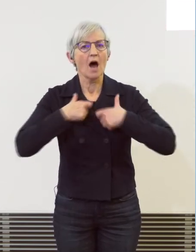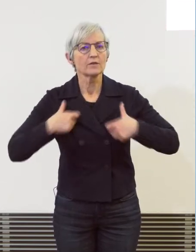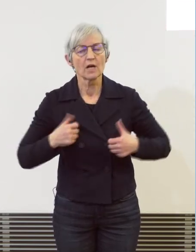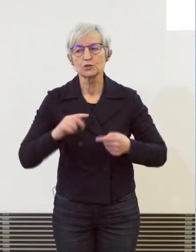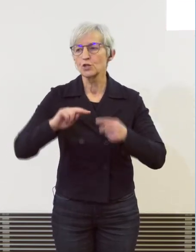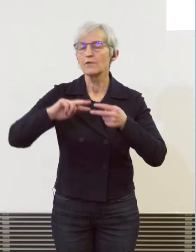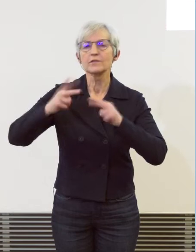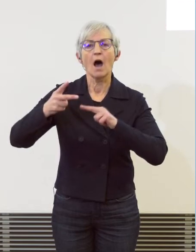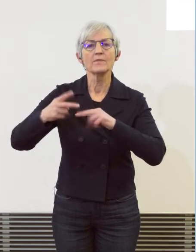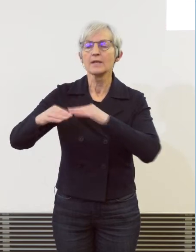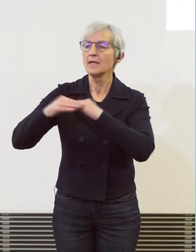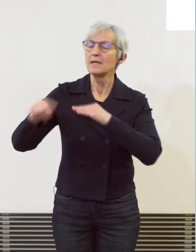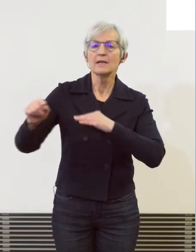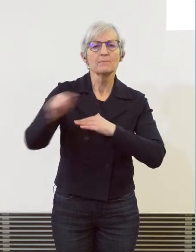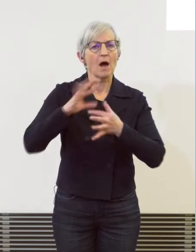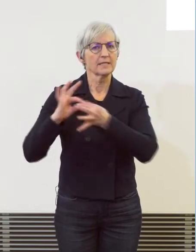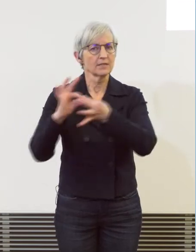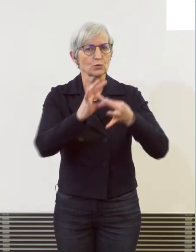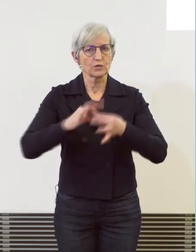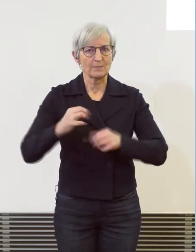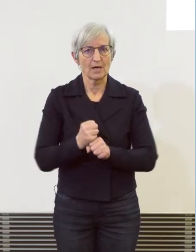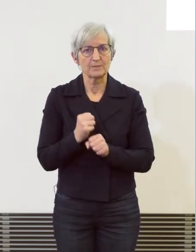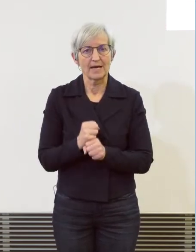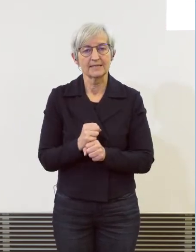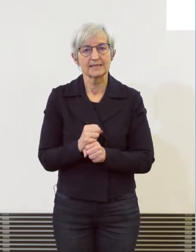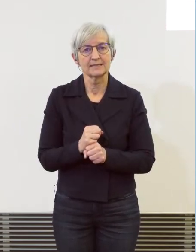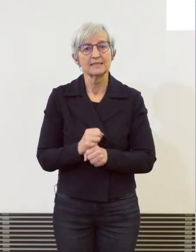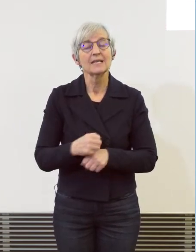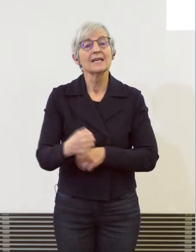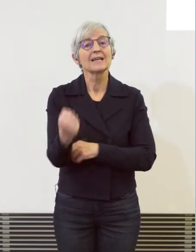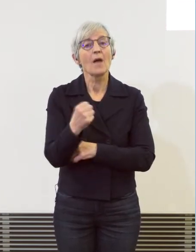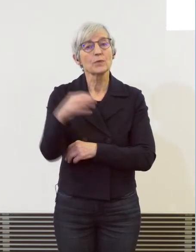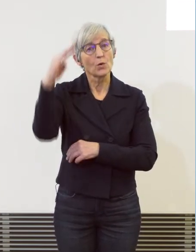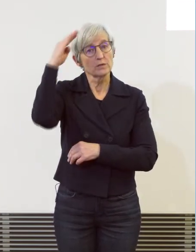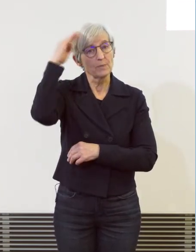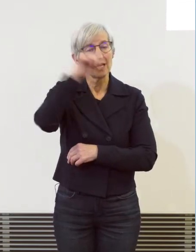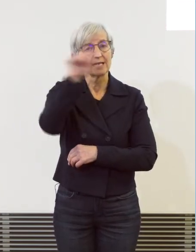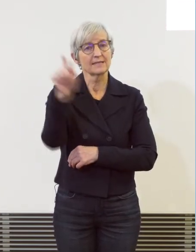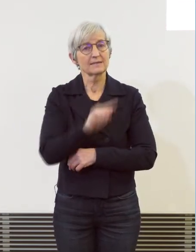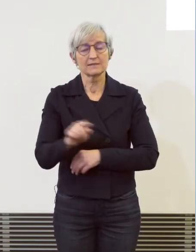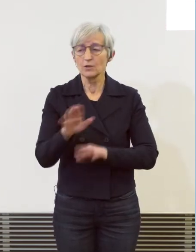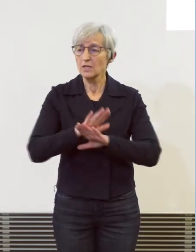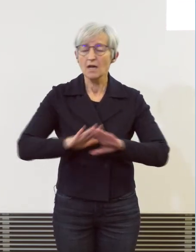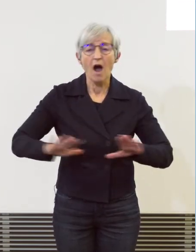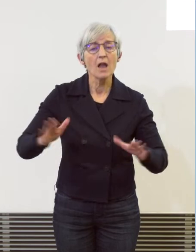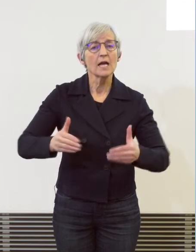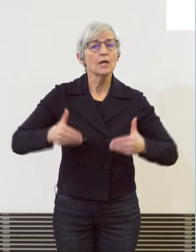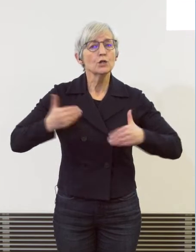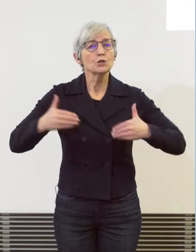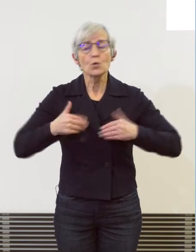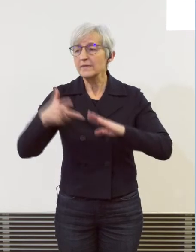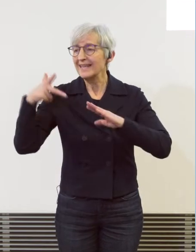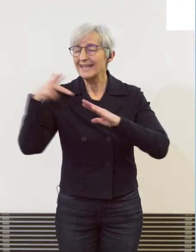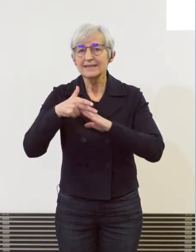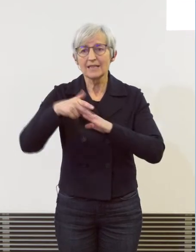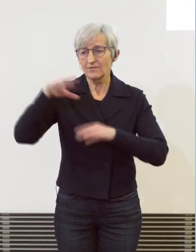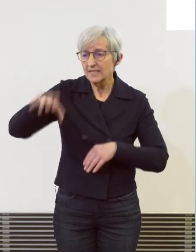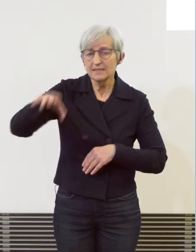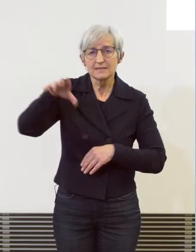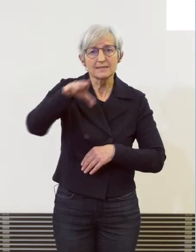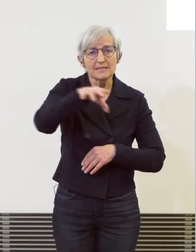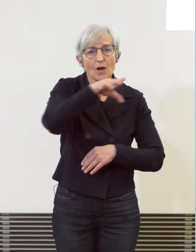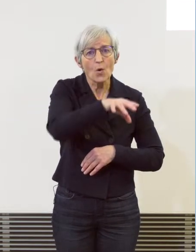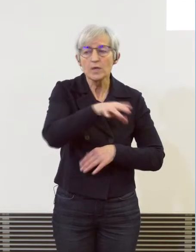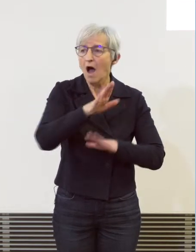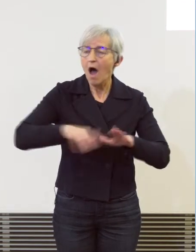erinnern, dass die Kantonspolizei Zürich in allen Bezirken Jugendinterventionistinnen und Jugendinterventionisten hat, die eng